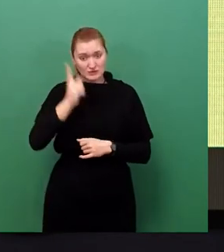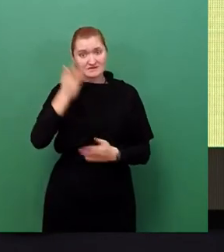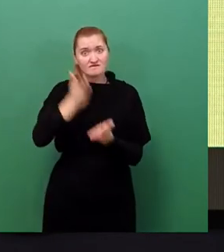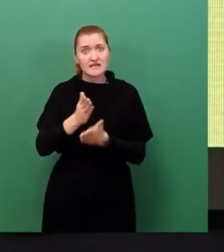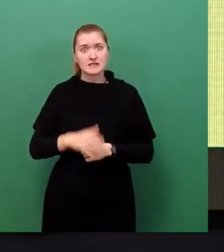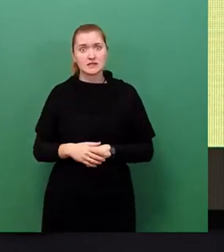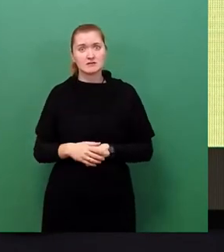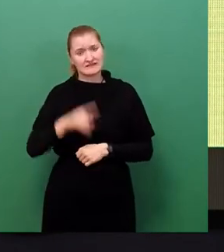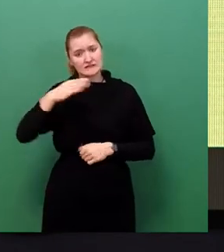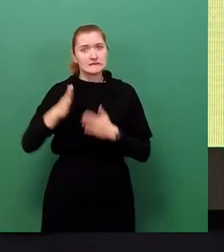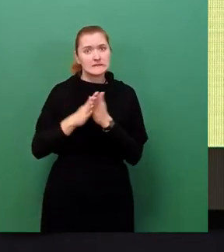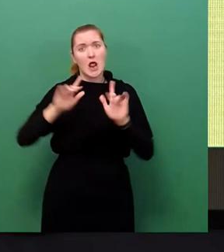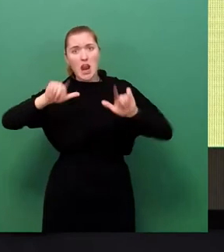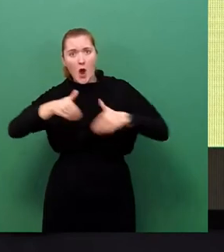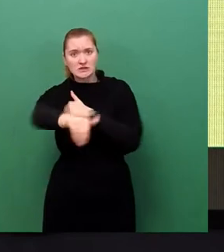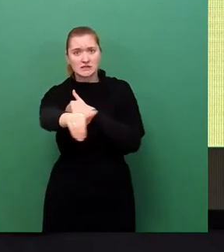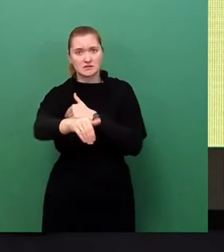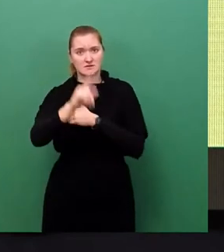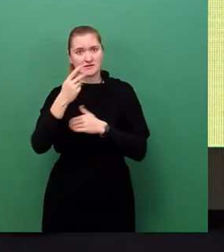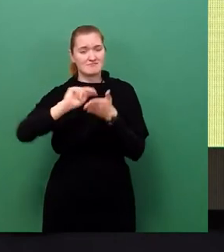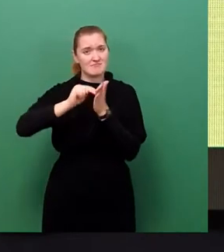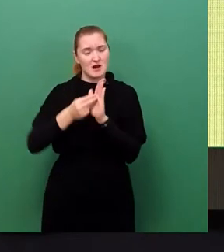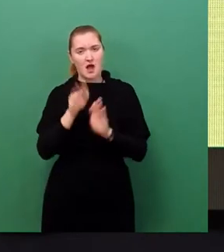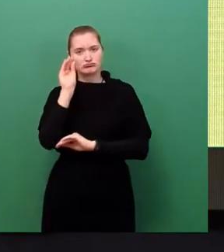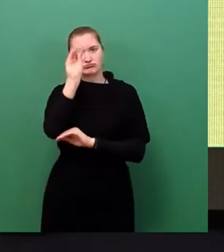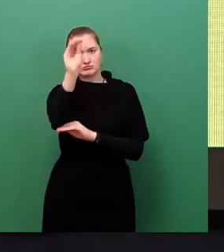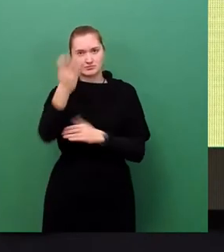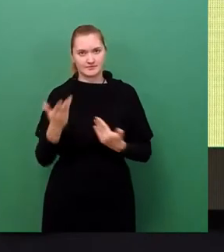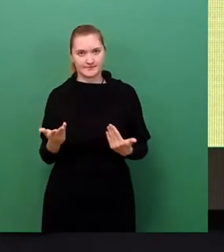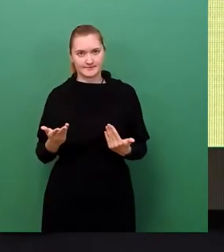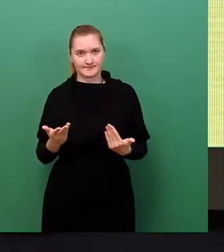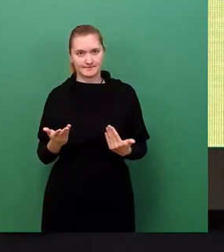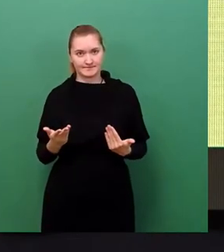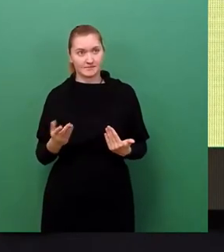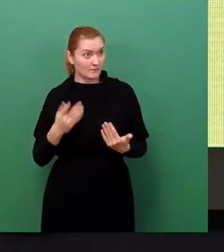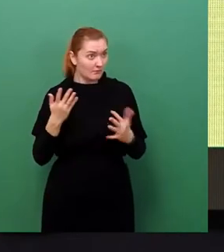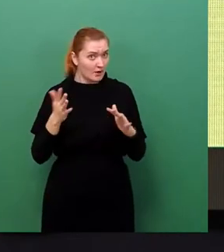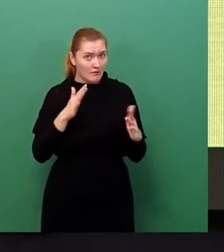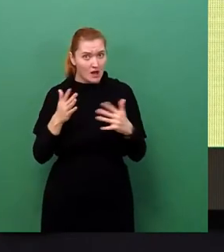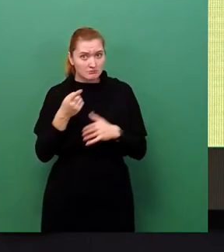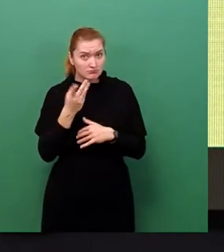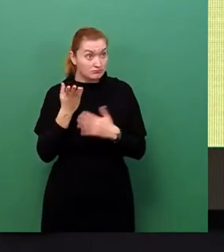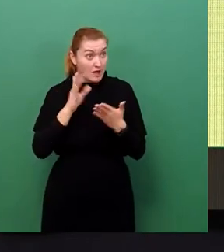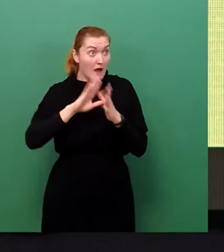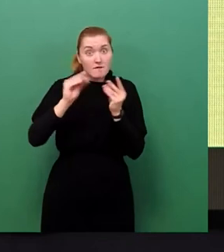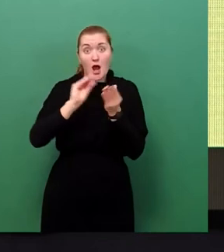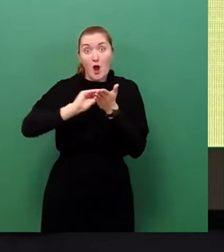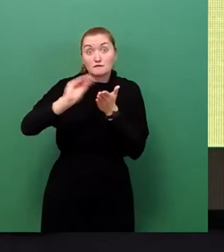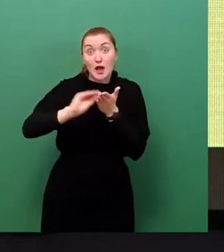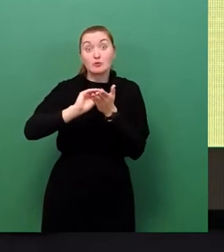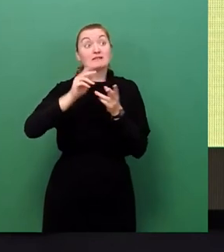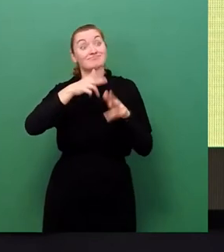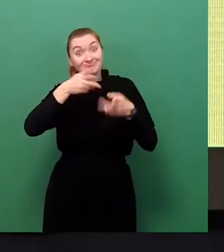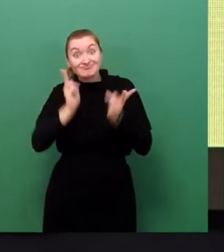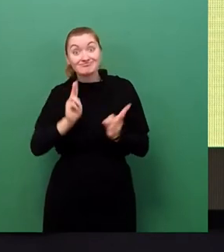Werk machen. Und dann, das geht natürlich, das eine ist ja aufschreiben, ist ja vielleicht schnell gemacht, wir müssen es dann auch umsetzen. Das heißt,